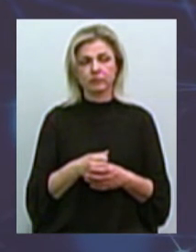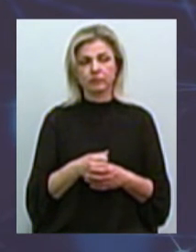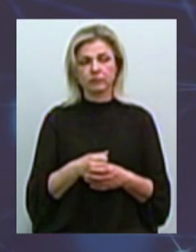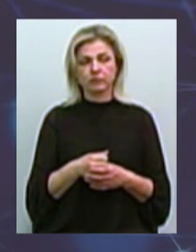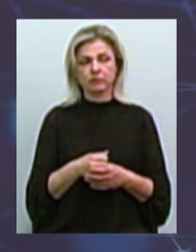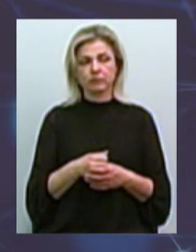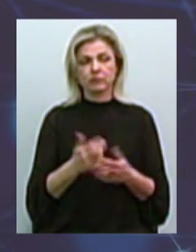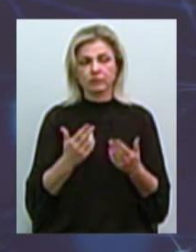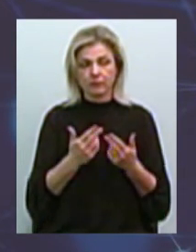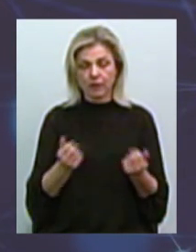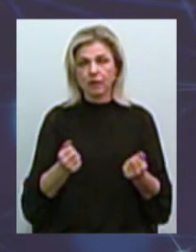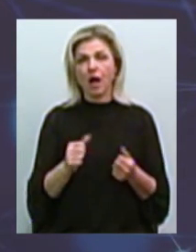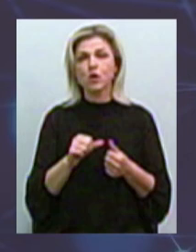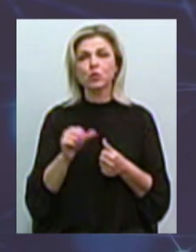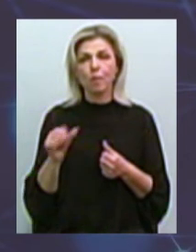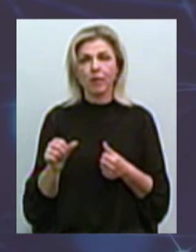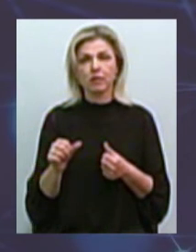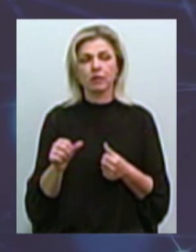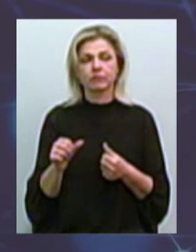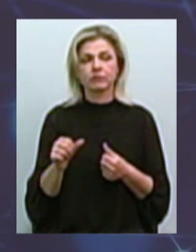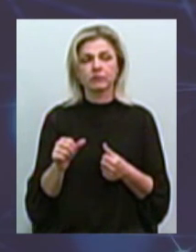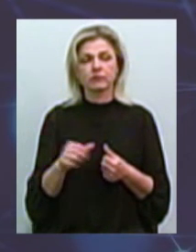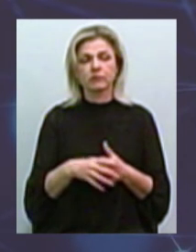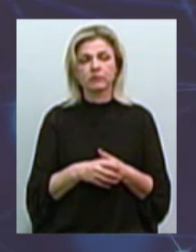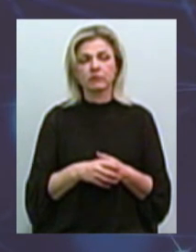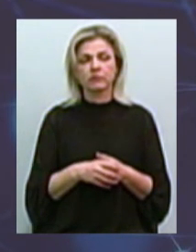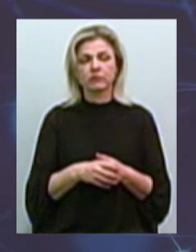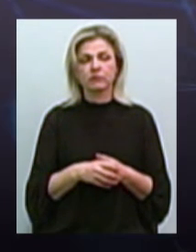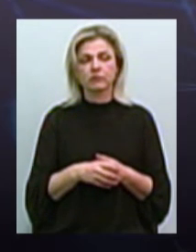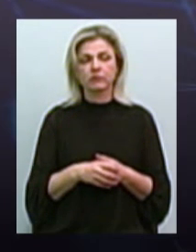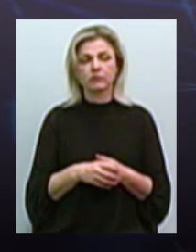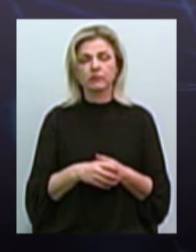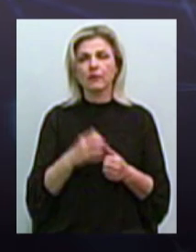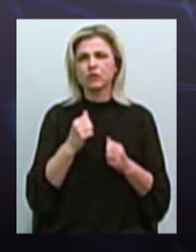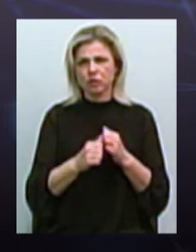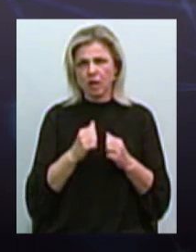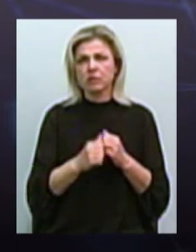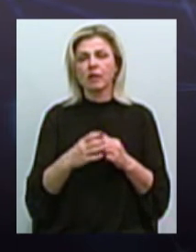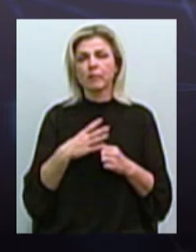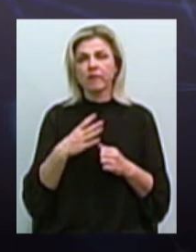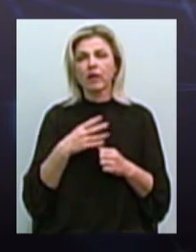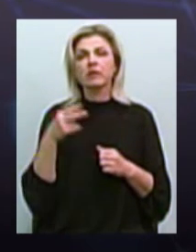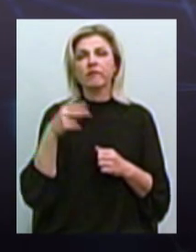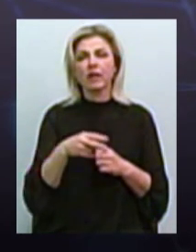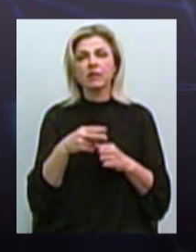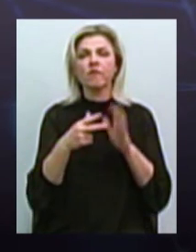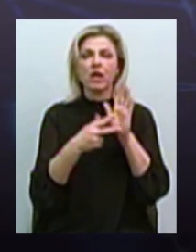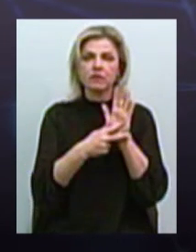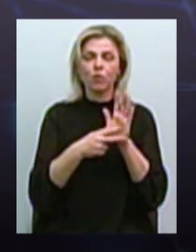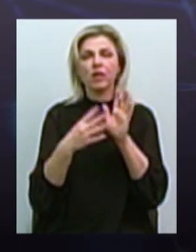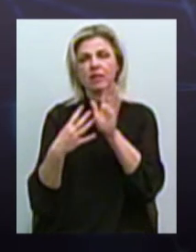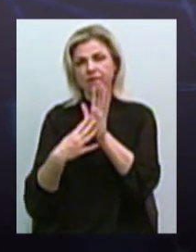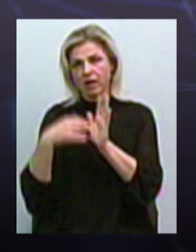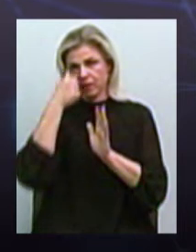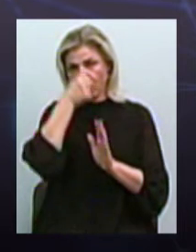Ну, опять же, да. Особенно это, ну, распространено было там в 2008-2009